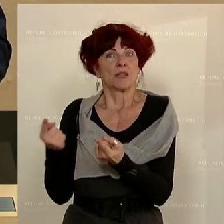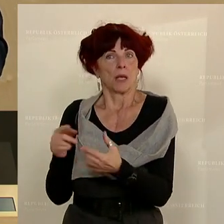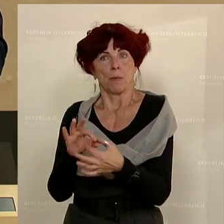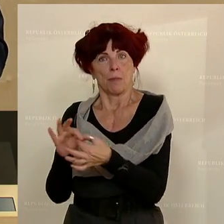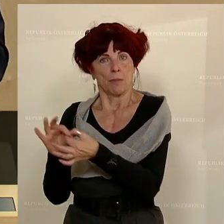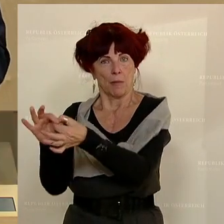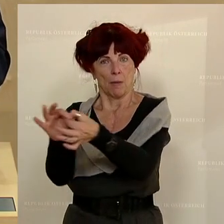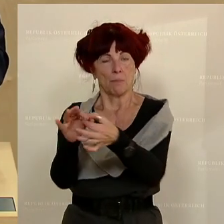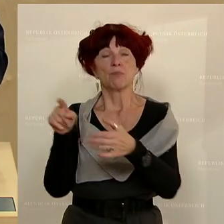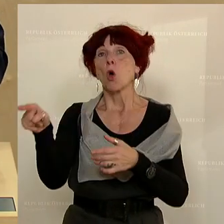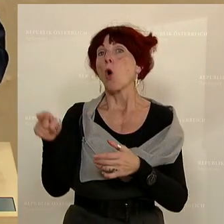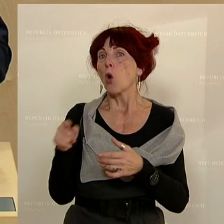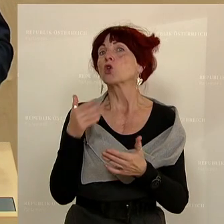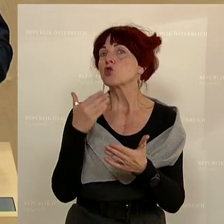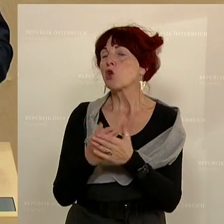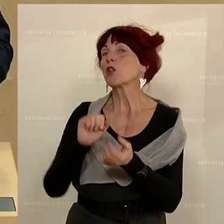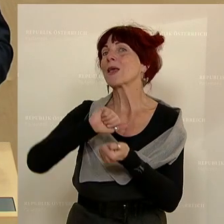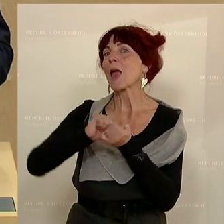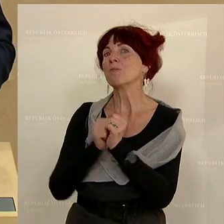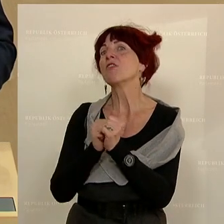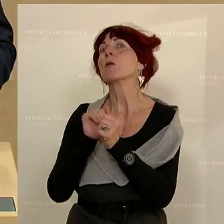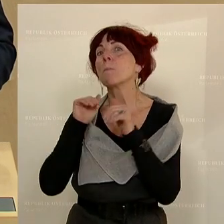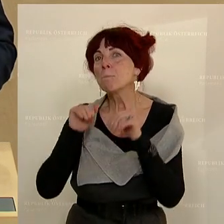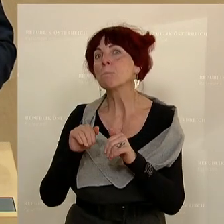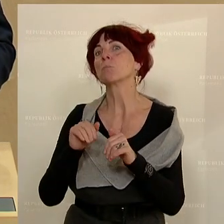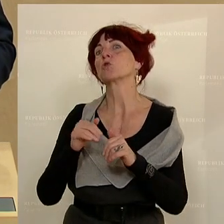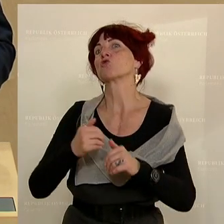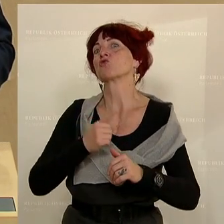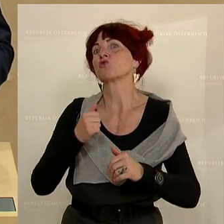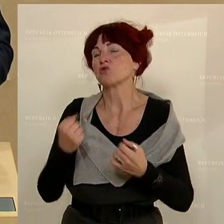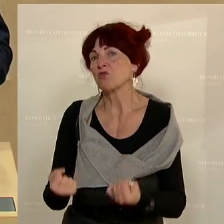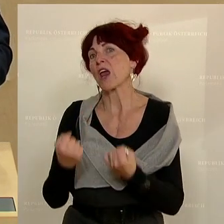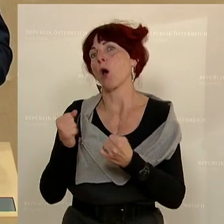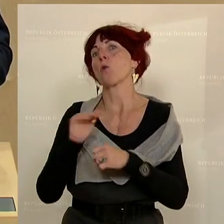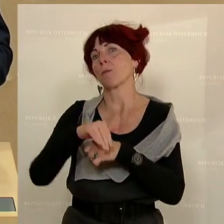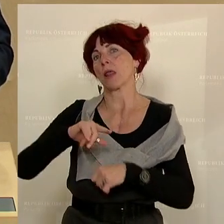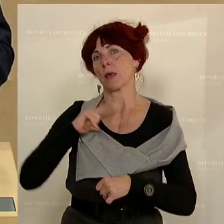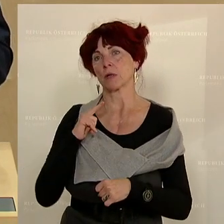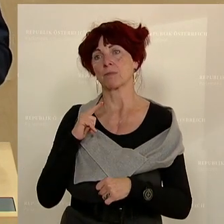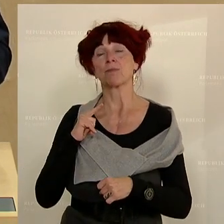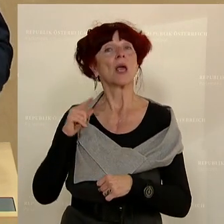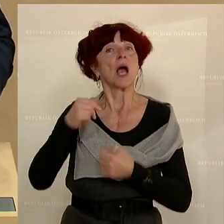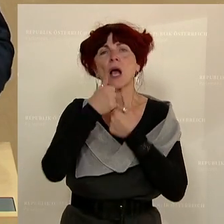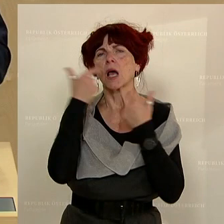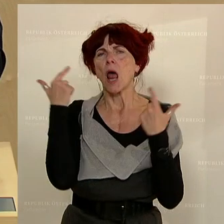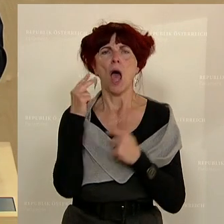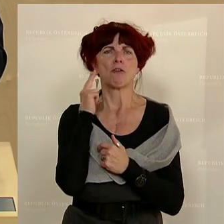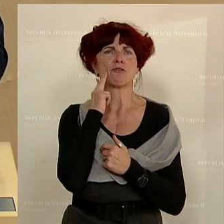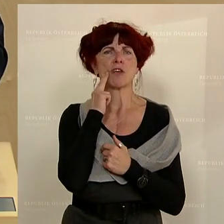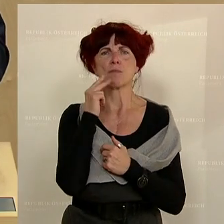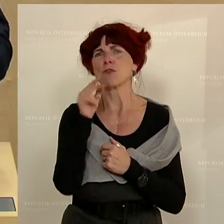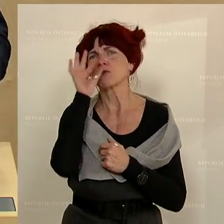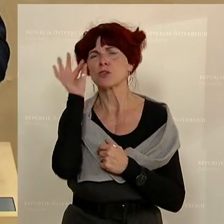diese wirklich ums nackte Überleben. Da ist doch ganz klar, dass die Firmen hier alle Möglichkeiten